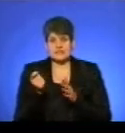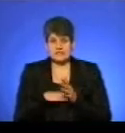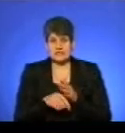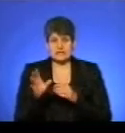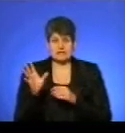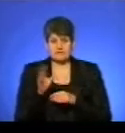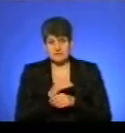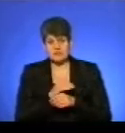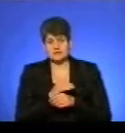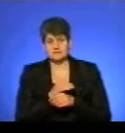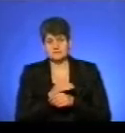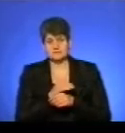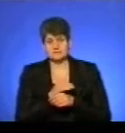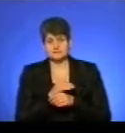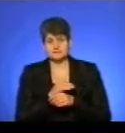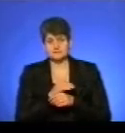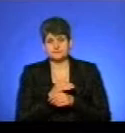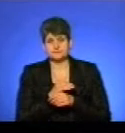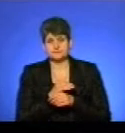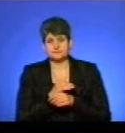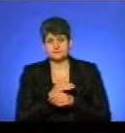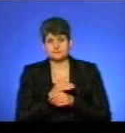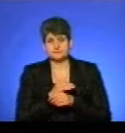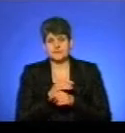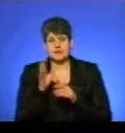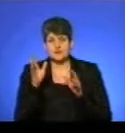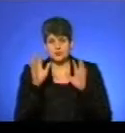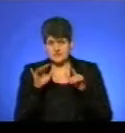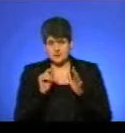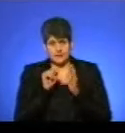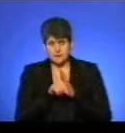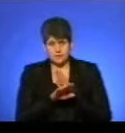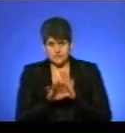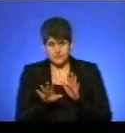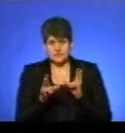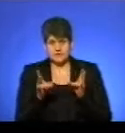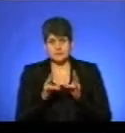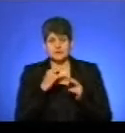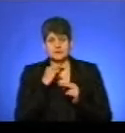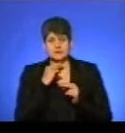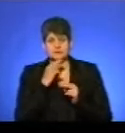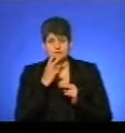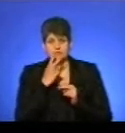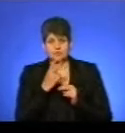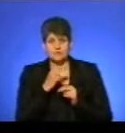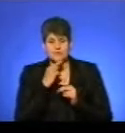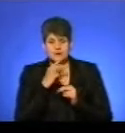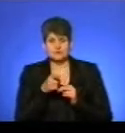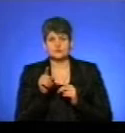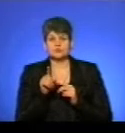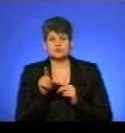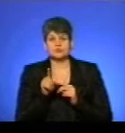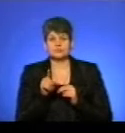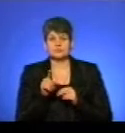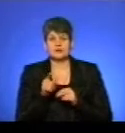щелини, щоб сніг не потрапляв. Також необхідно слідкувати дуже пильно за